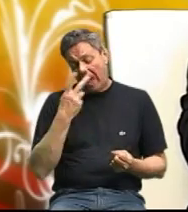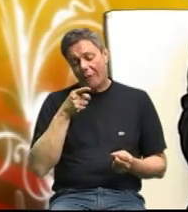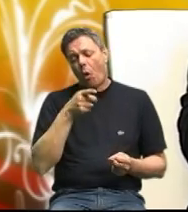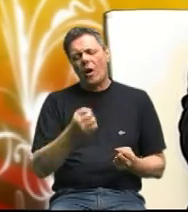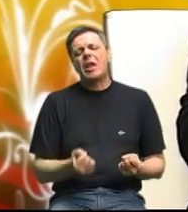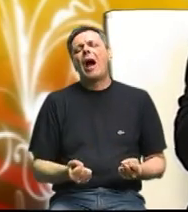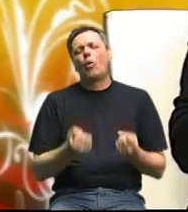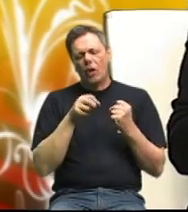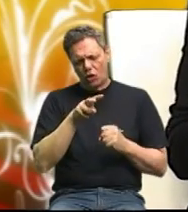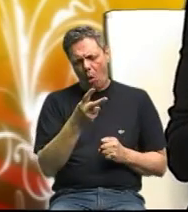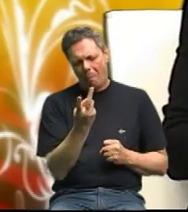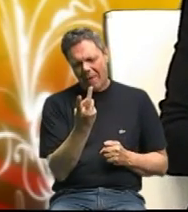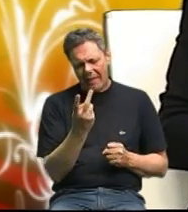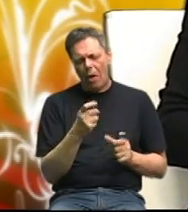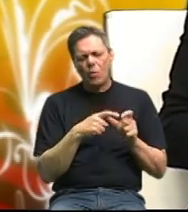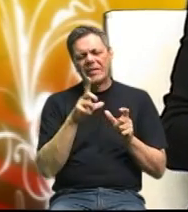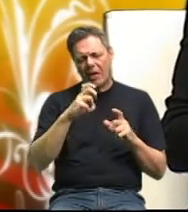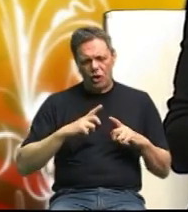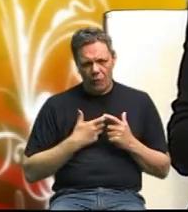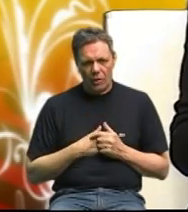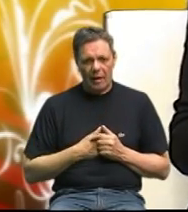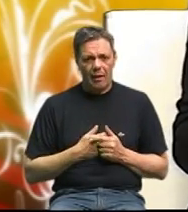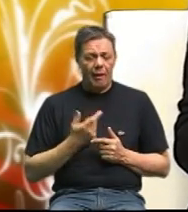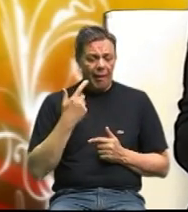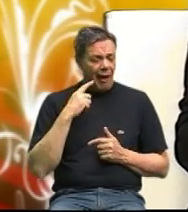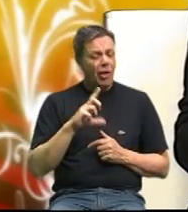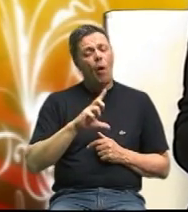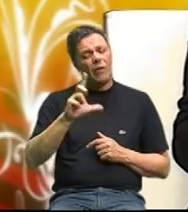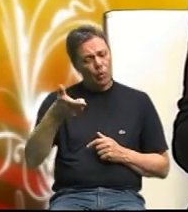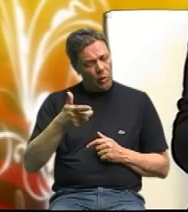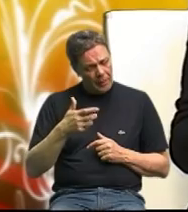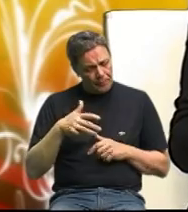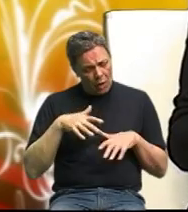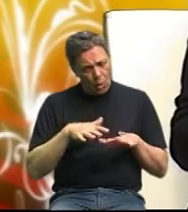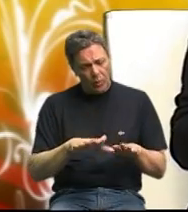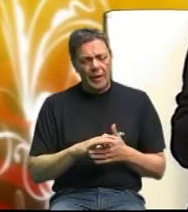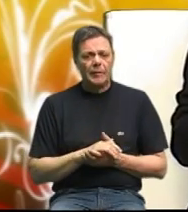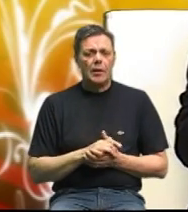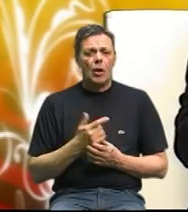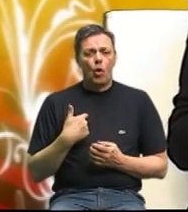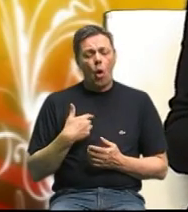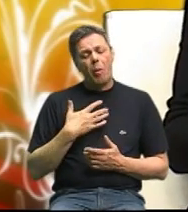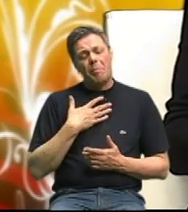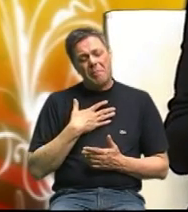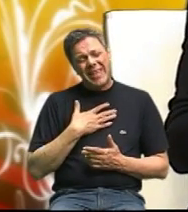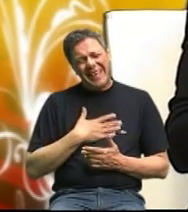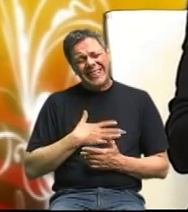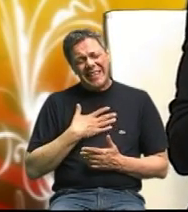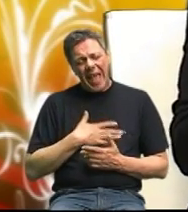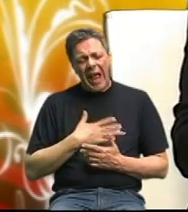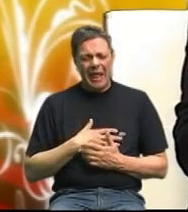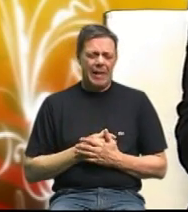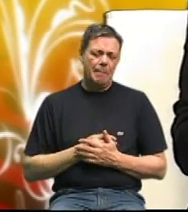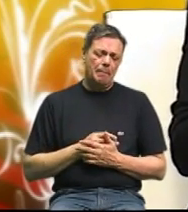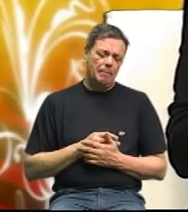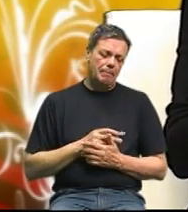života kad už dobili bolesti ali i svi ovi ljudi koji koji htjeli bi razmišljati i